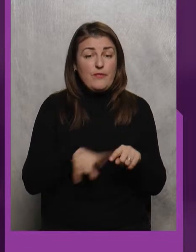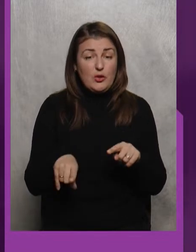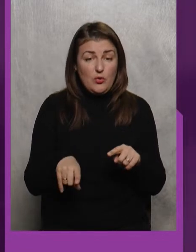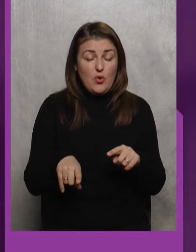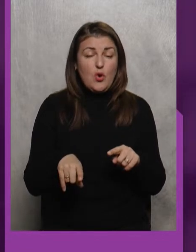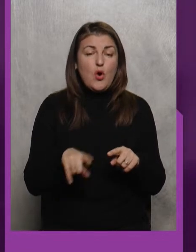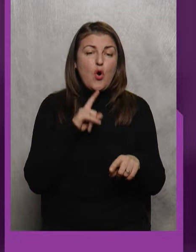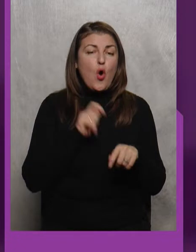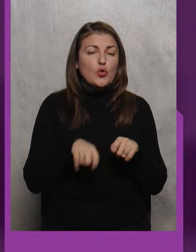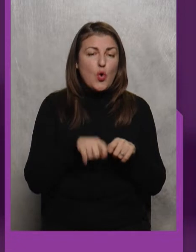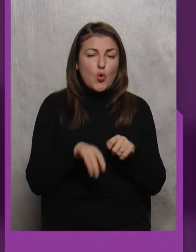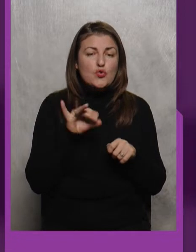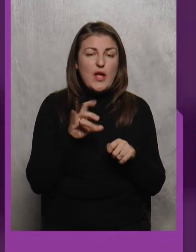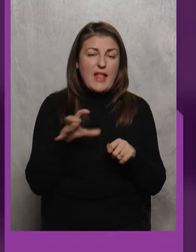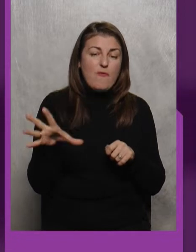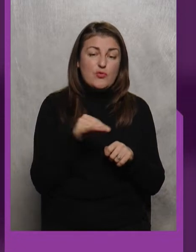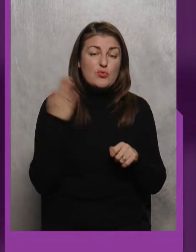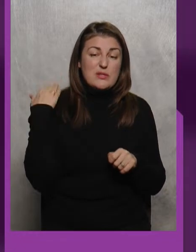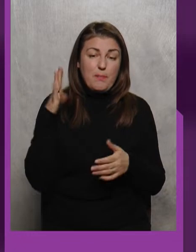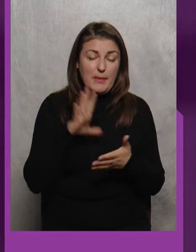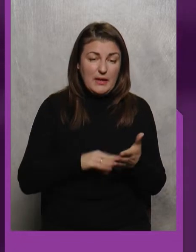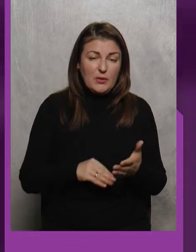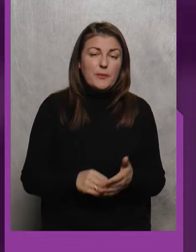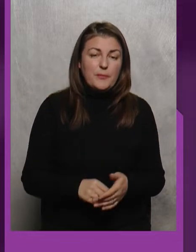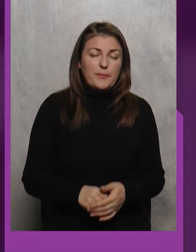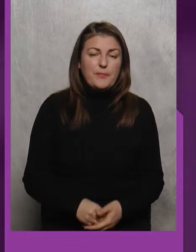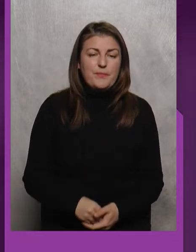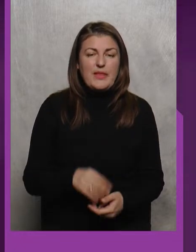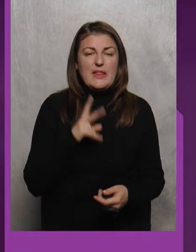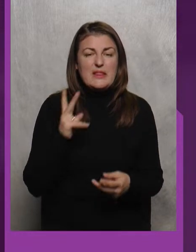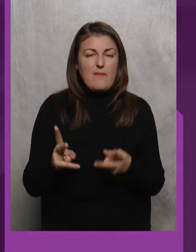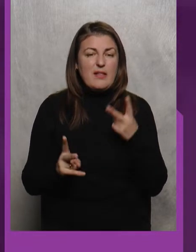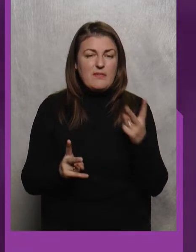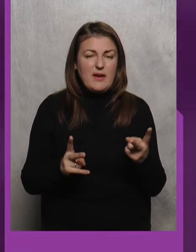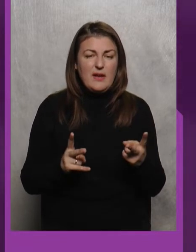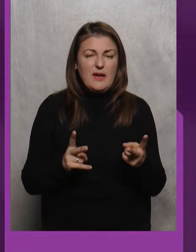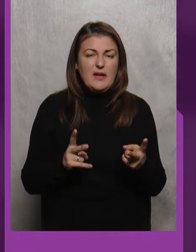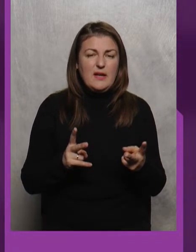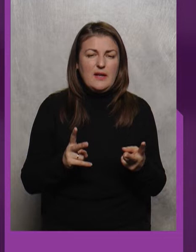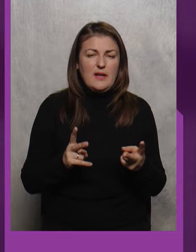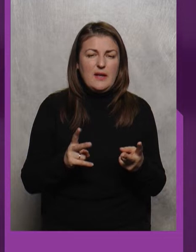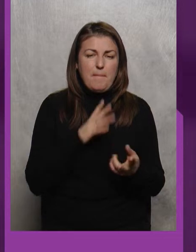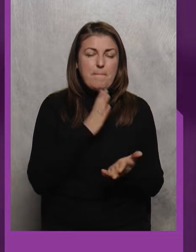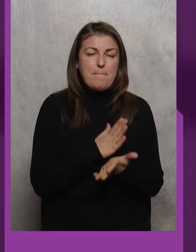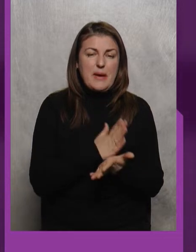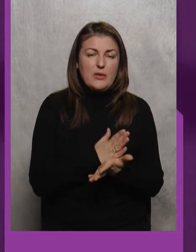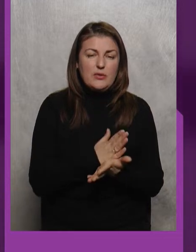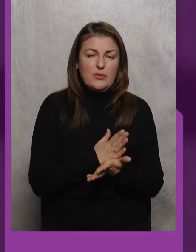Контролюючи І на усю спину Це буде Япон Два Два Два Два Мають